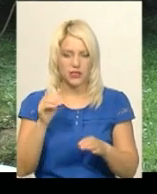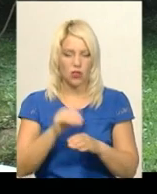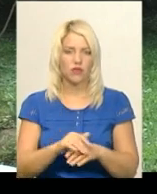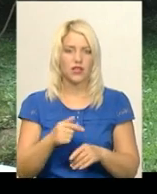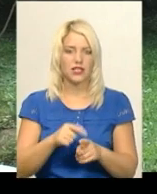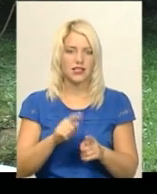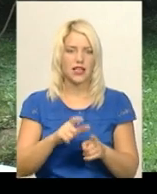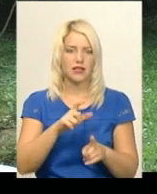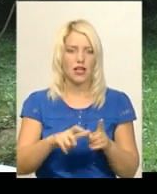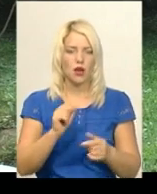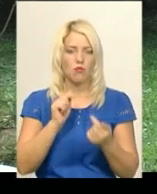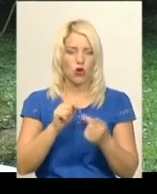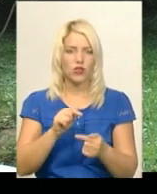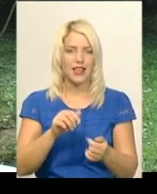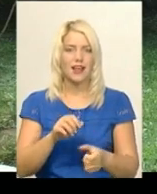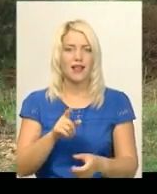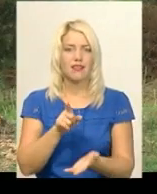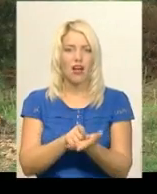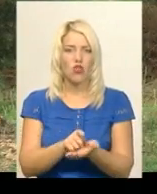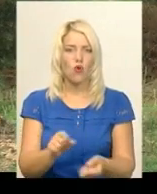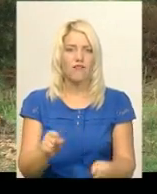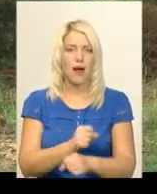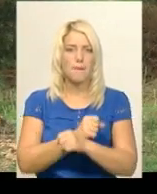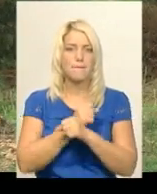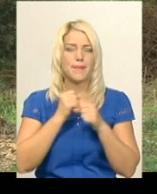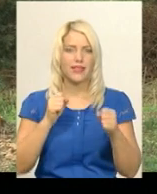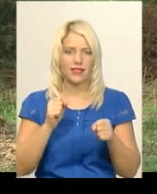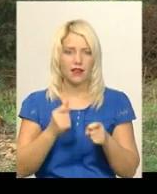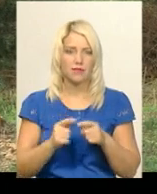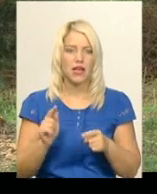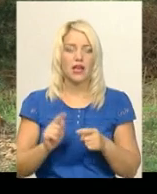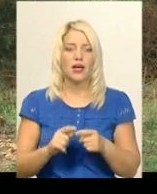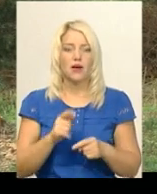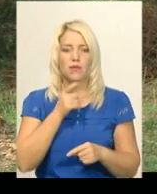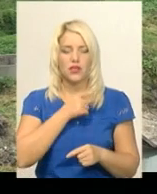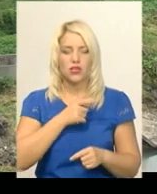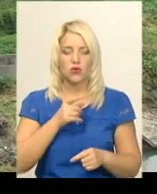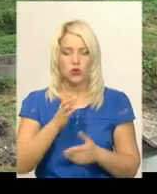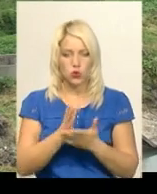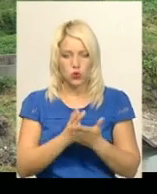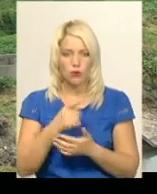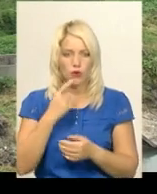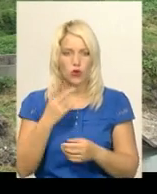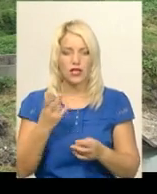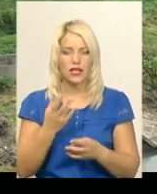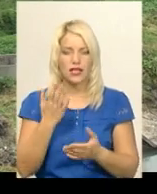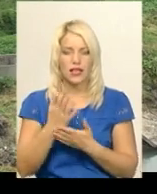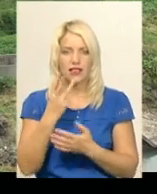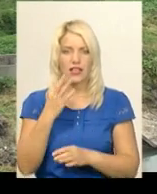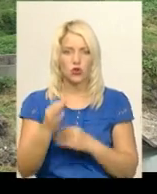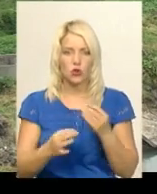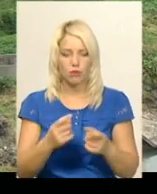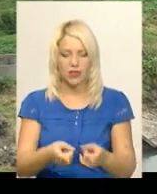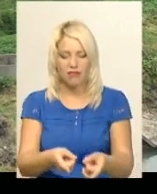протитанкова міна ТМ-41. У пресслужбі головного управління з надзвичайних ситуацій кажуть, піротехніки мають три доби на